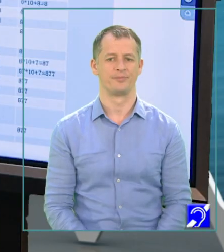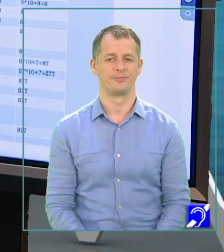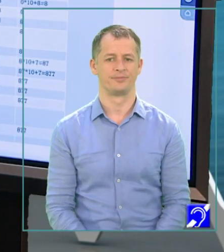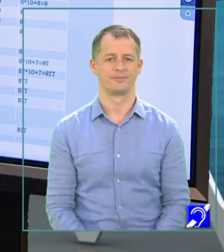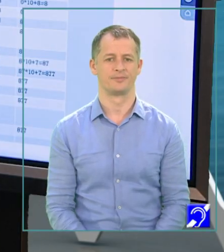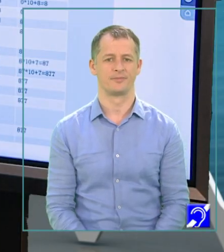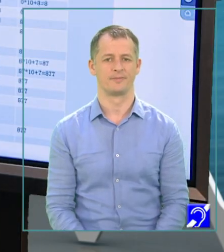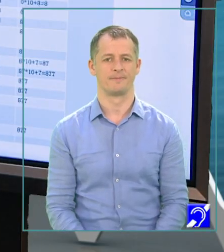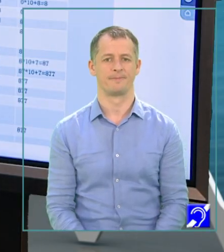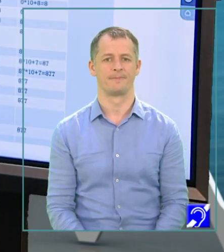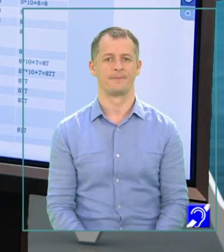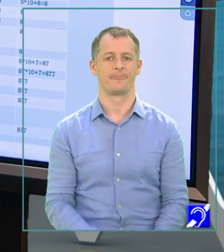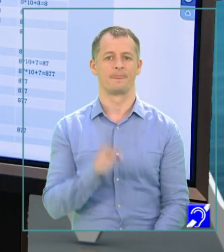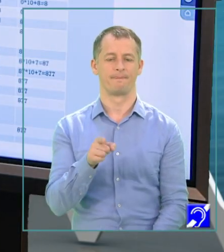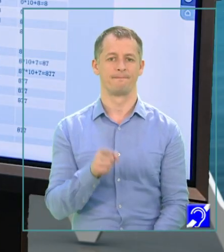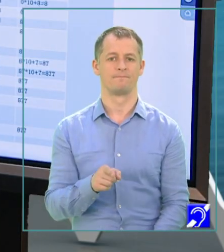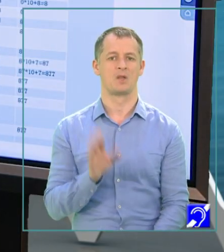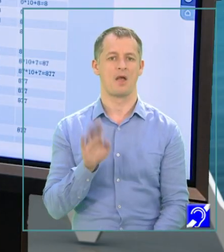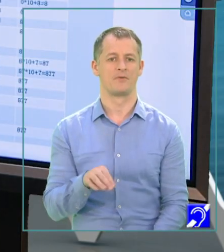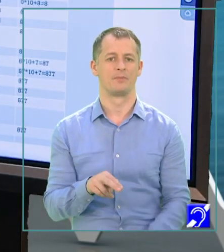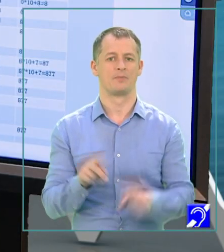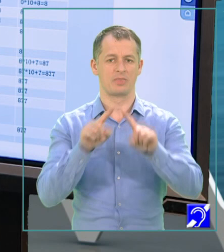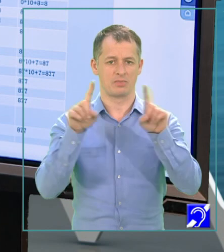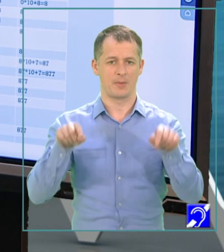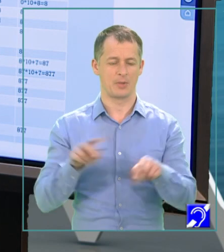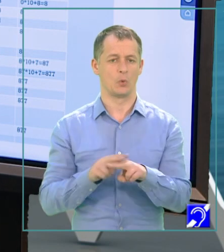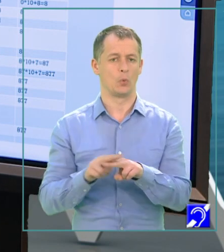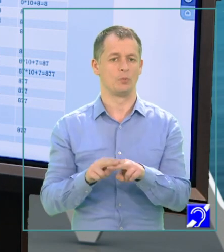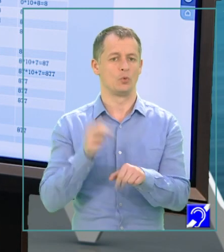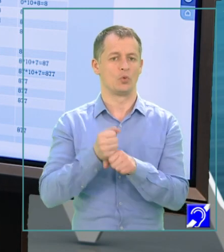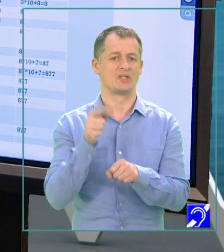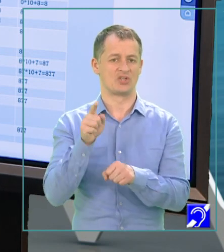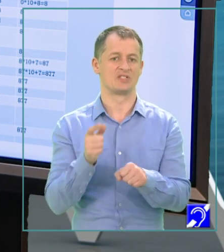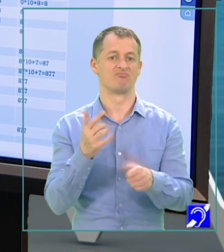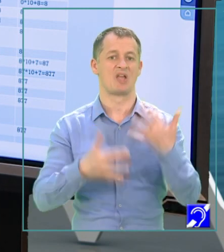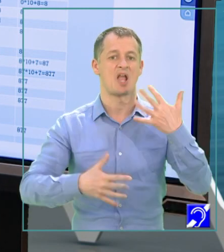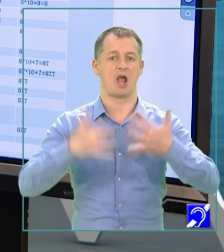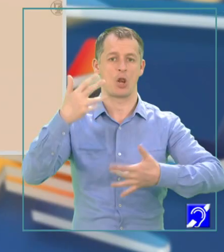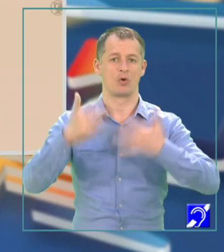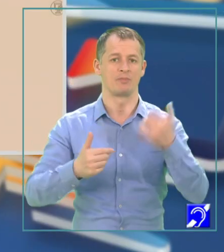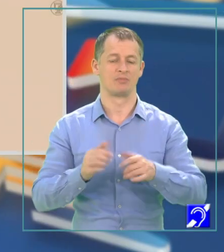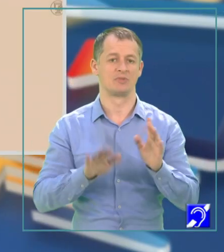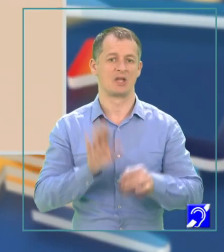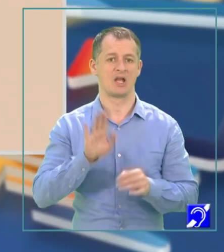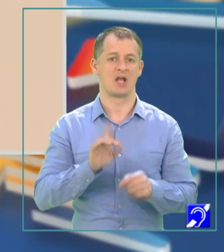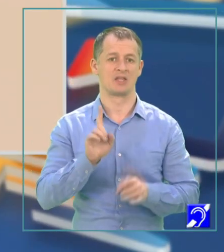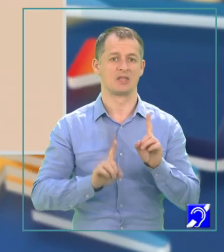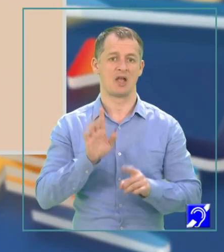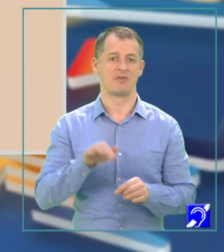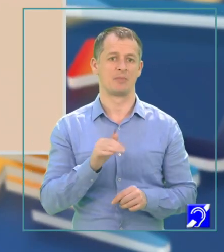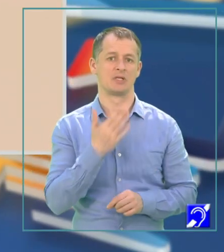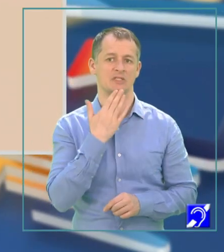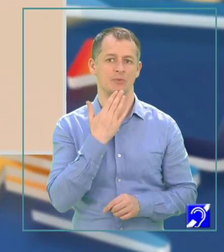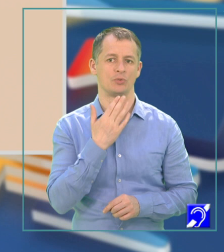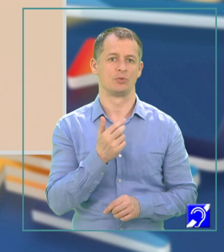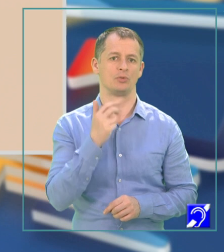Aici avem modul cum lucrează acest algoritm. Dacă avem exemplu 2, 3, 8, 7, 7, 1,